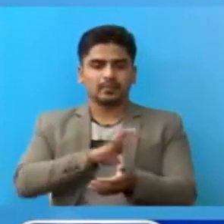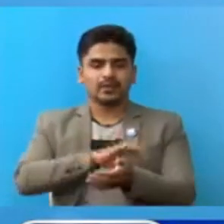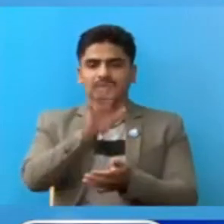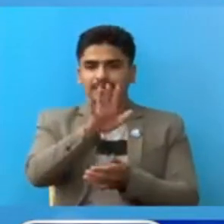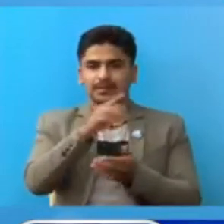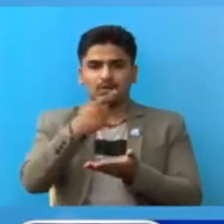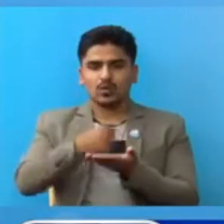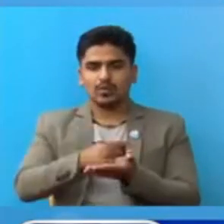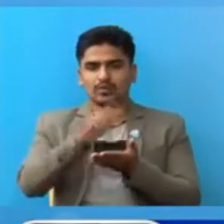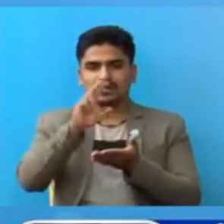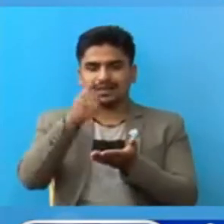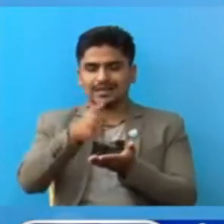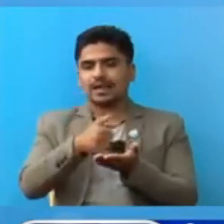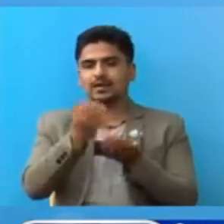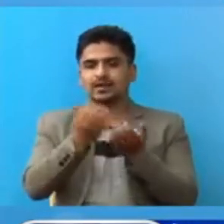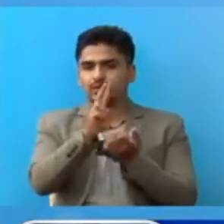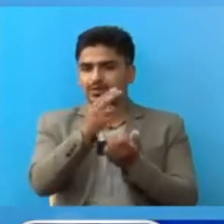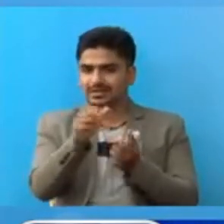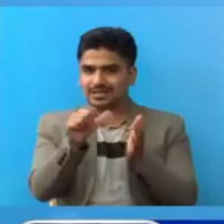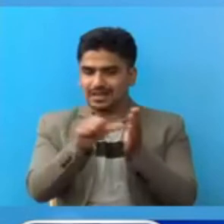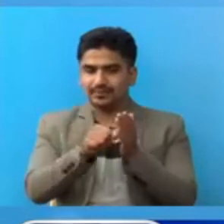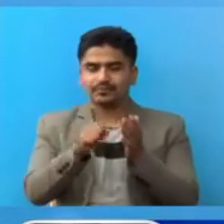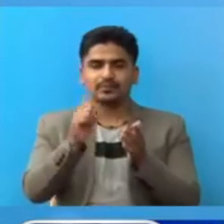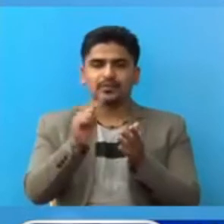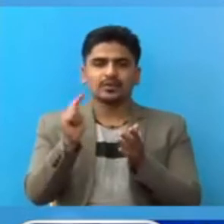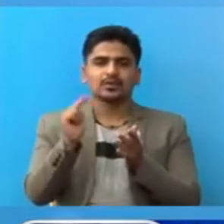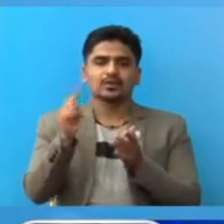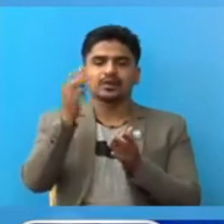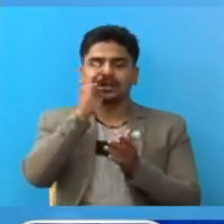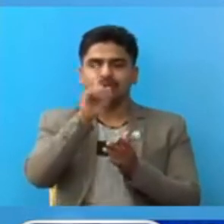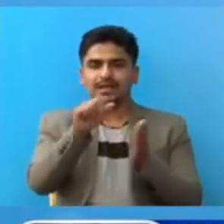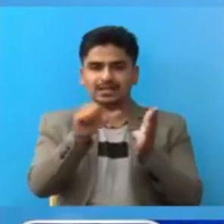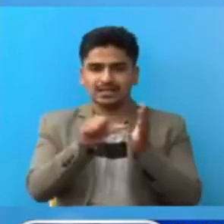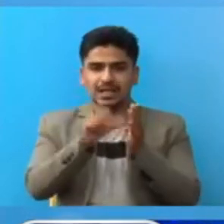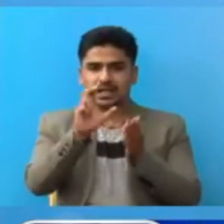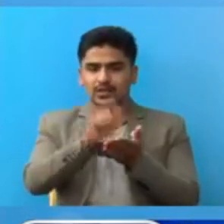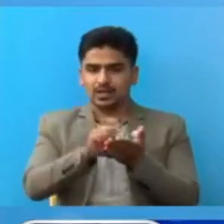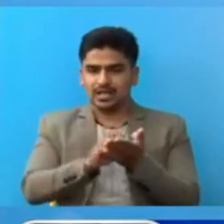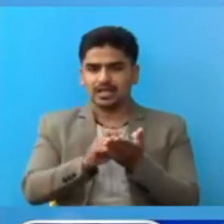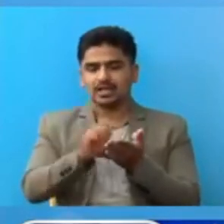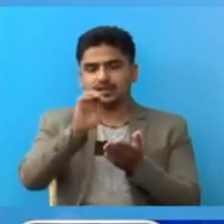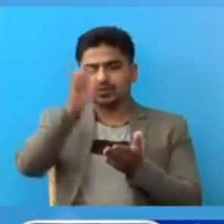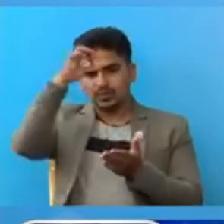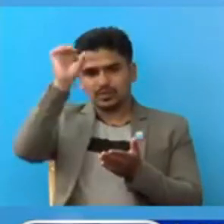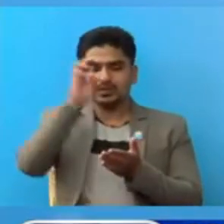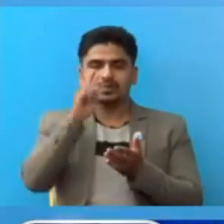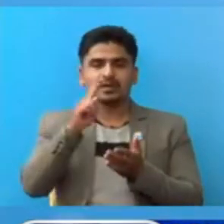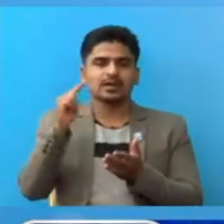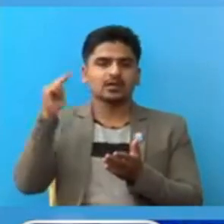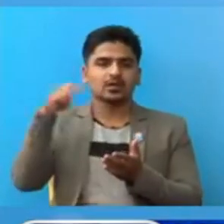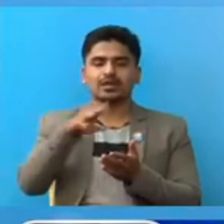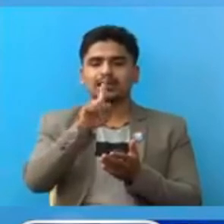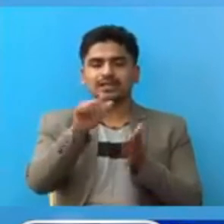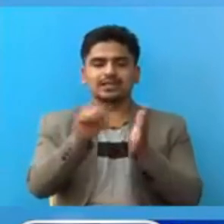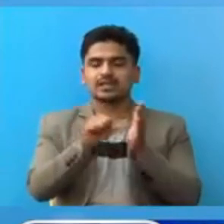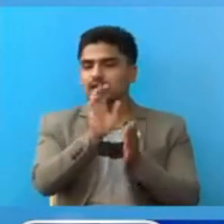महां कपिल भुष्टूर दांगरी दुई जिल्ला करणाली प्रदेश ना एक जिल्ला दैलेक रशुदूर पस्चिम प्रदेश महां कईलाली एक